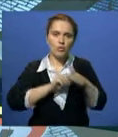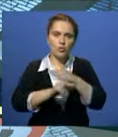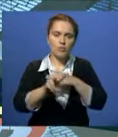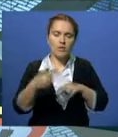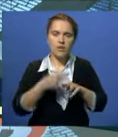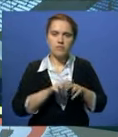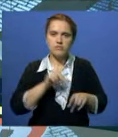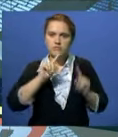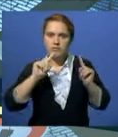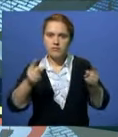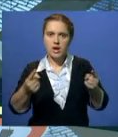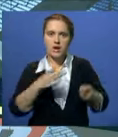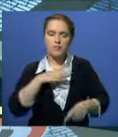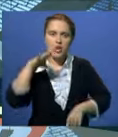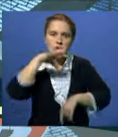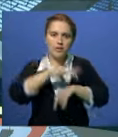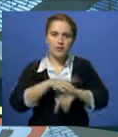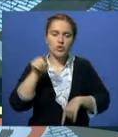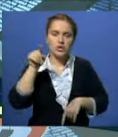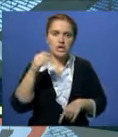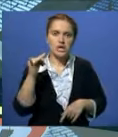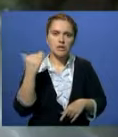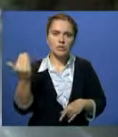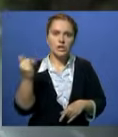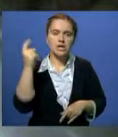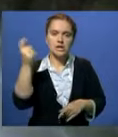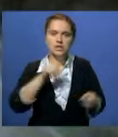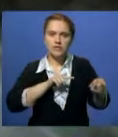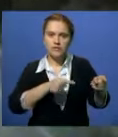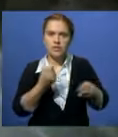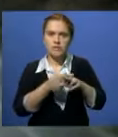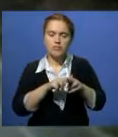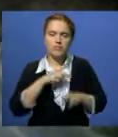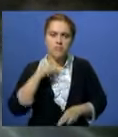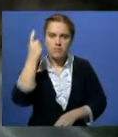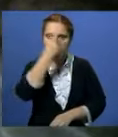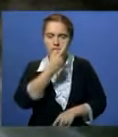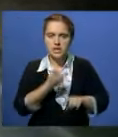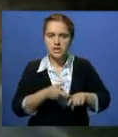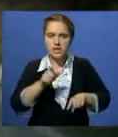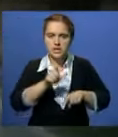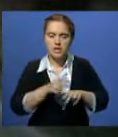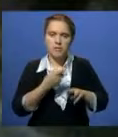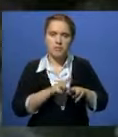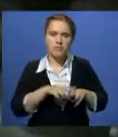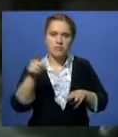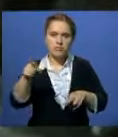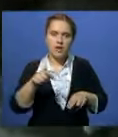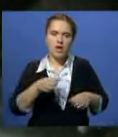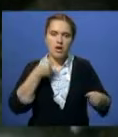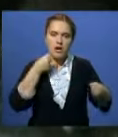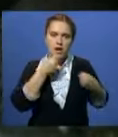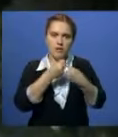но вскоре был задержан. Выяснилось, что и он, и хозяин внедорожника, находившиеся в салоне, были пьяны. Момент дорожно-транспортного